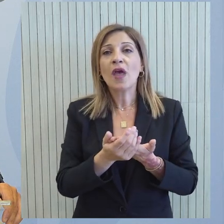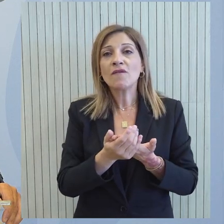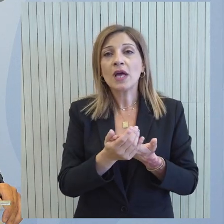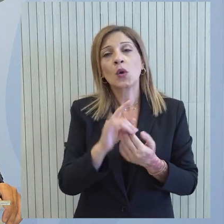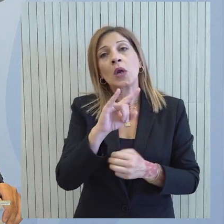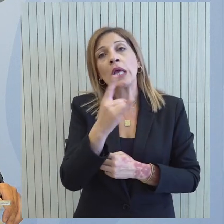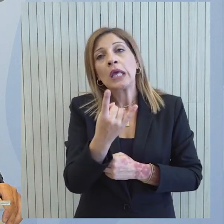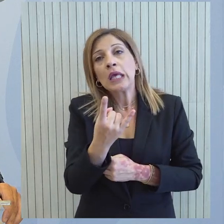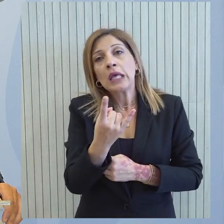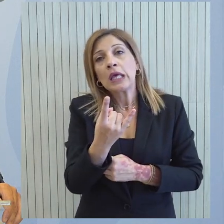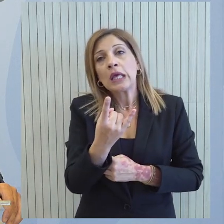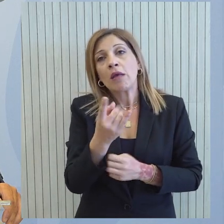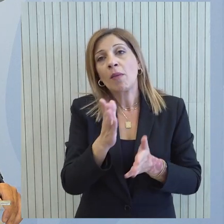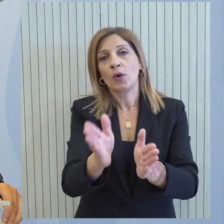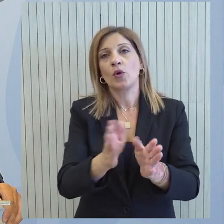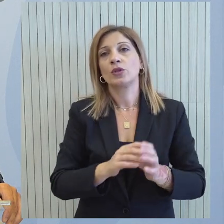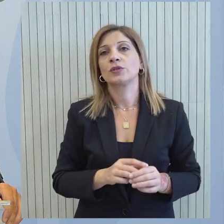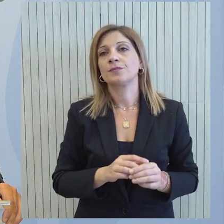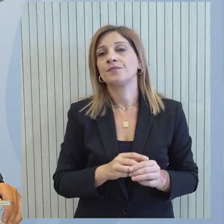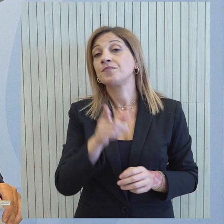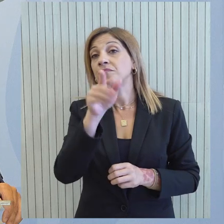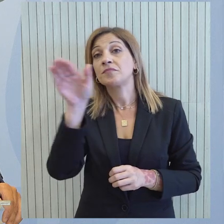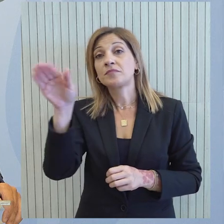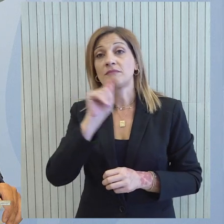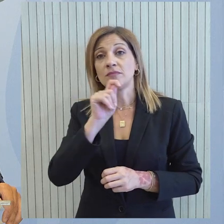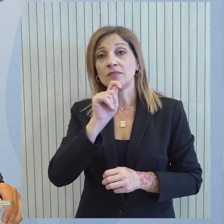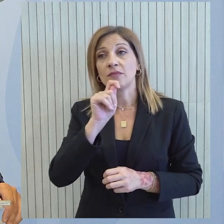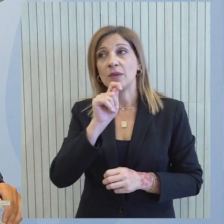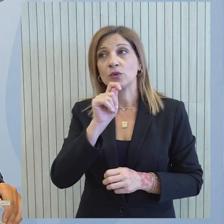ενδιαφέρον ή πόσο αυτό το ενδιαφέρον θα προχωρήσει Εντάξτε,